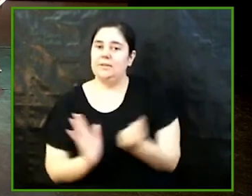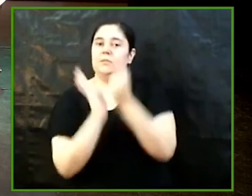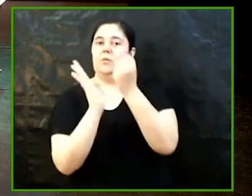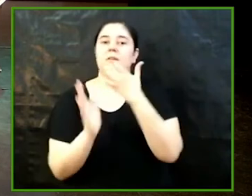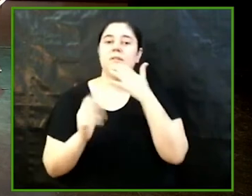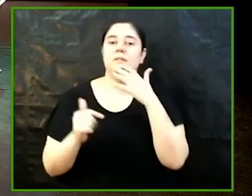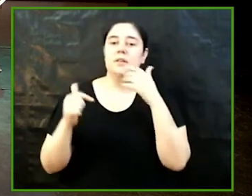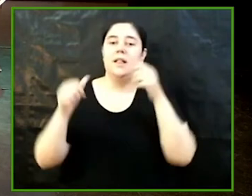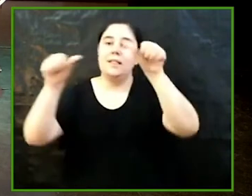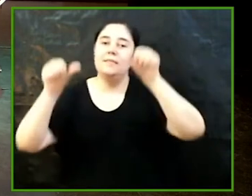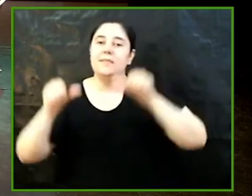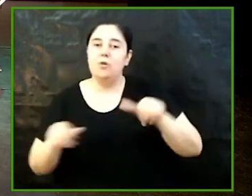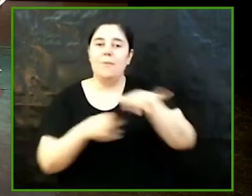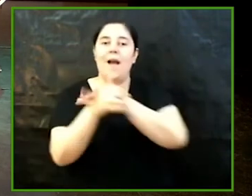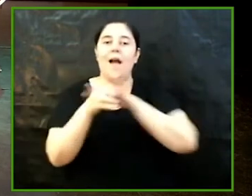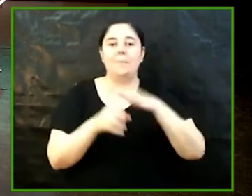àmbit de coneixement